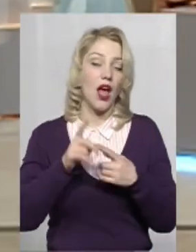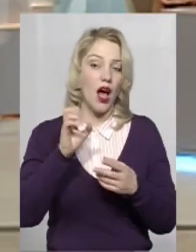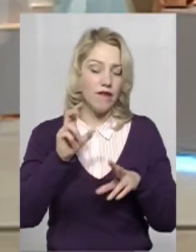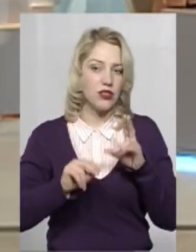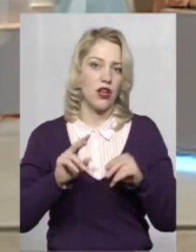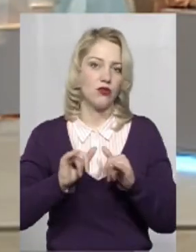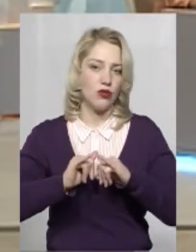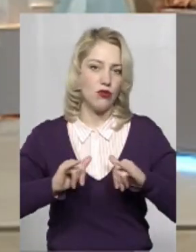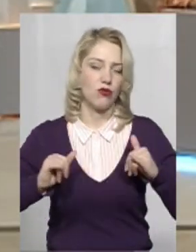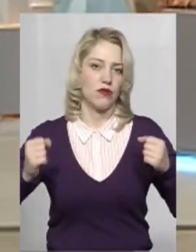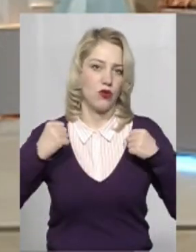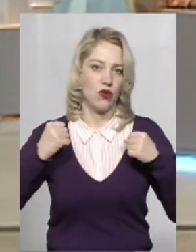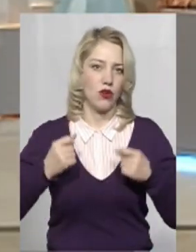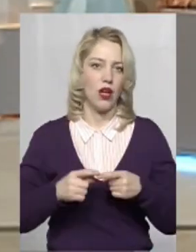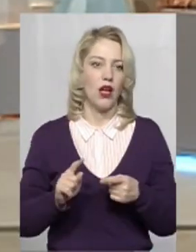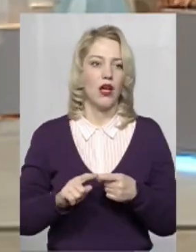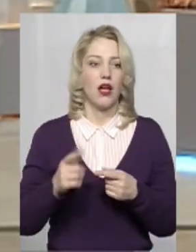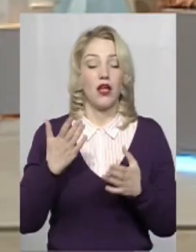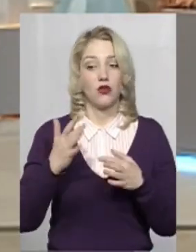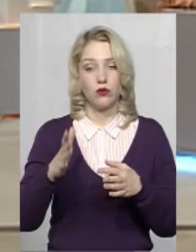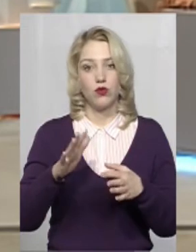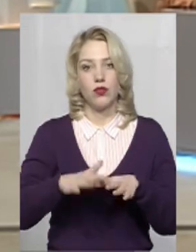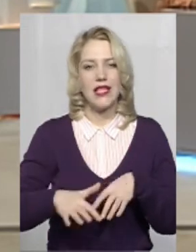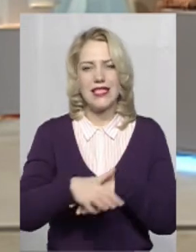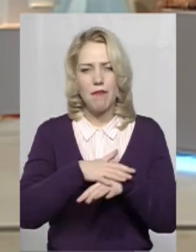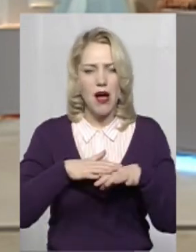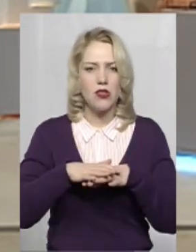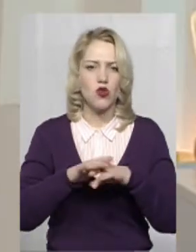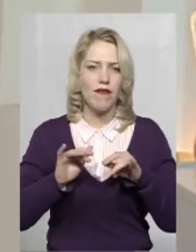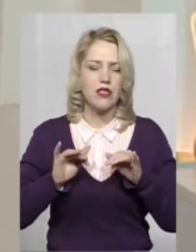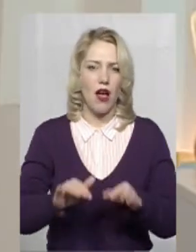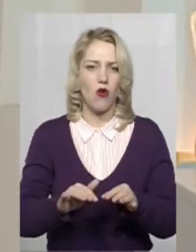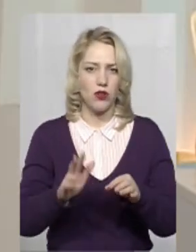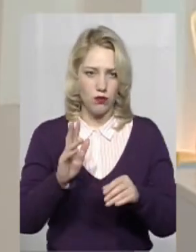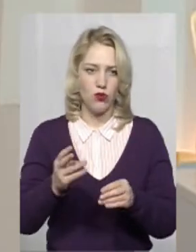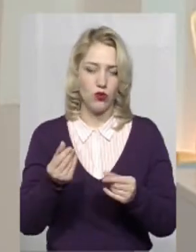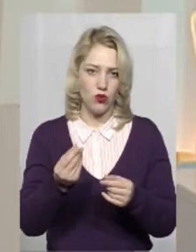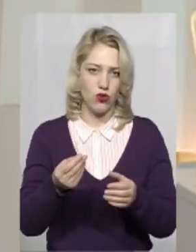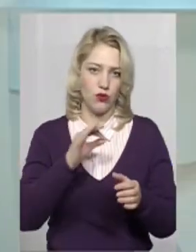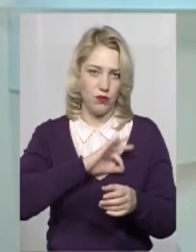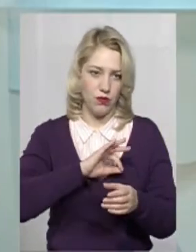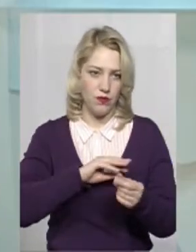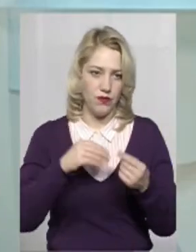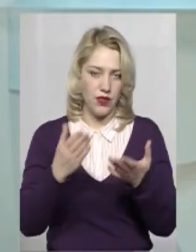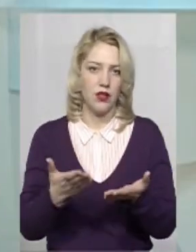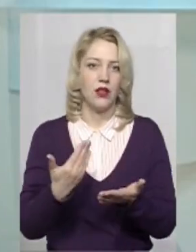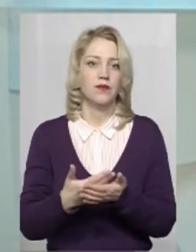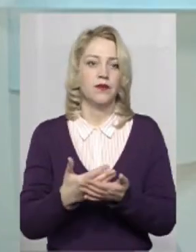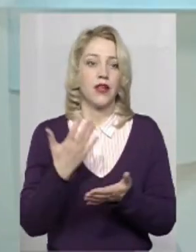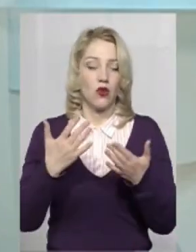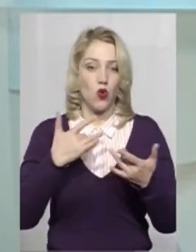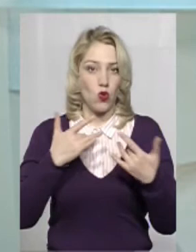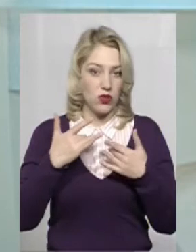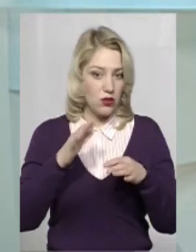якщо там будуть проводитися якісь заходи масові, то це буде приносити якісь кошти? Очевидно, що так. Якщо, наприклад, будуть